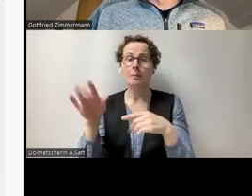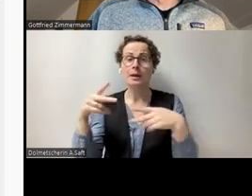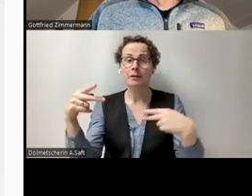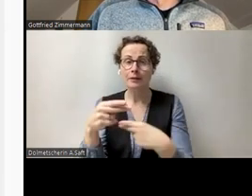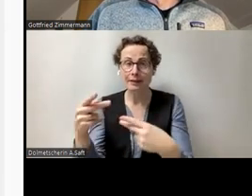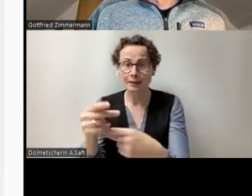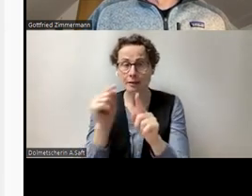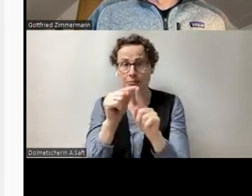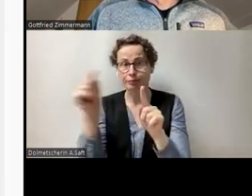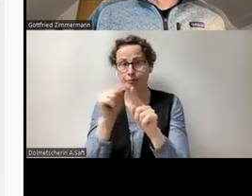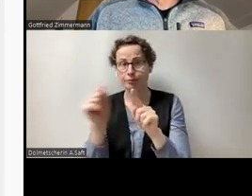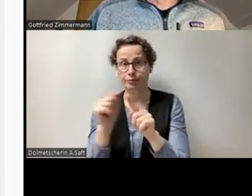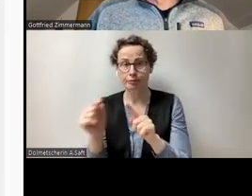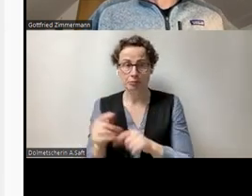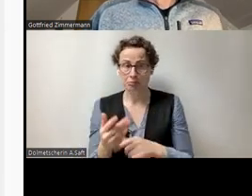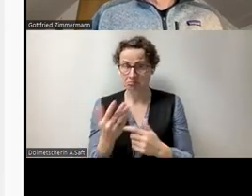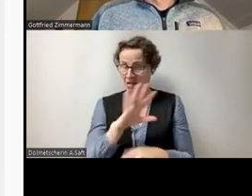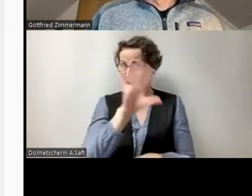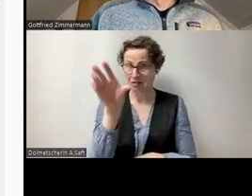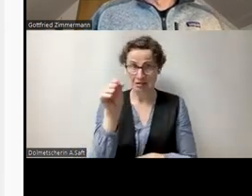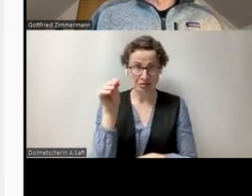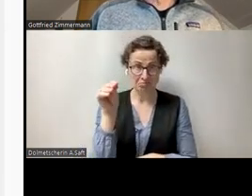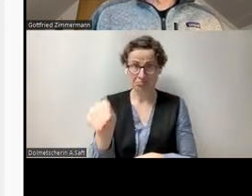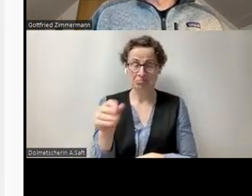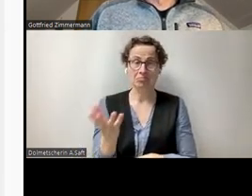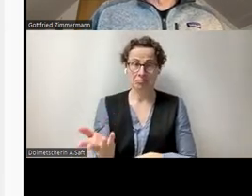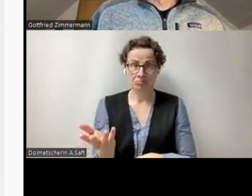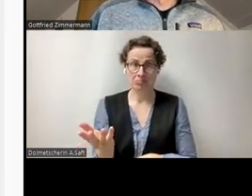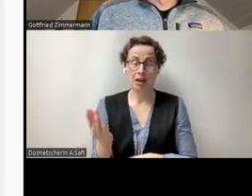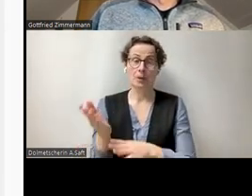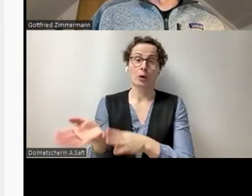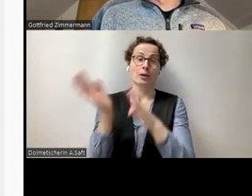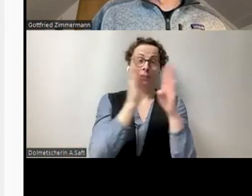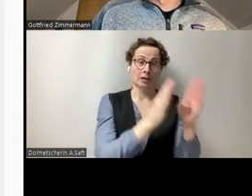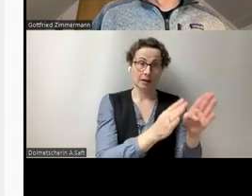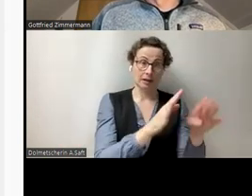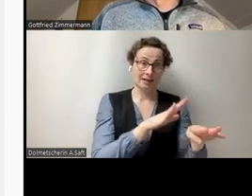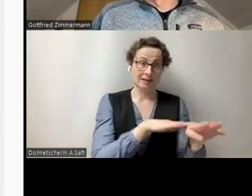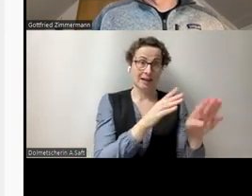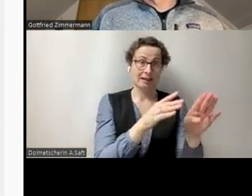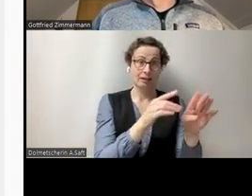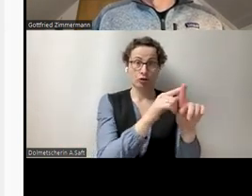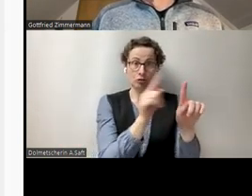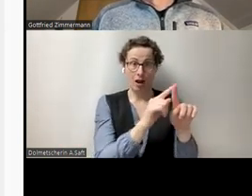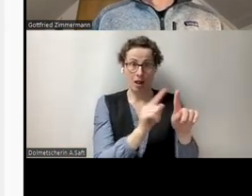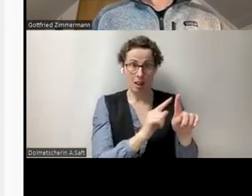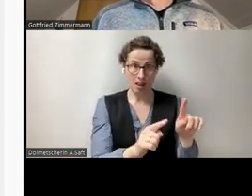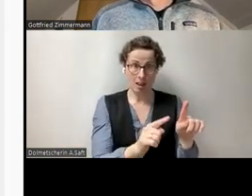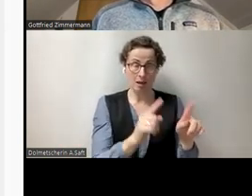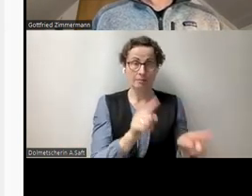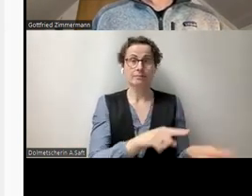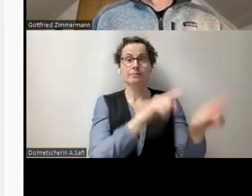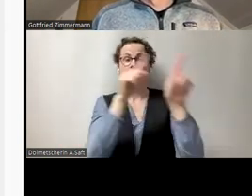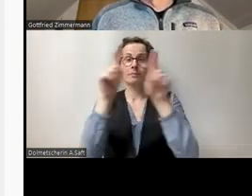gelten muss und so weiter. Das heißt, ich kann diesen Zeitstrahl, diese zweidimensionale Darstellung herunterbrechen und